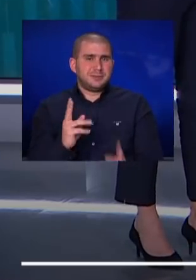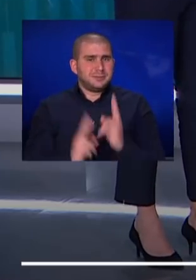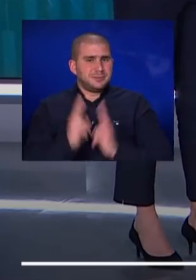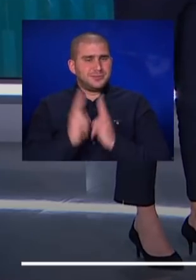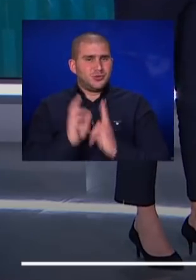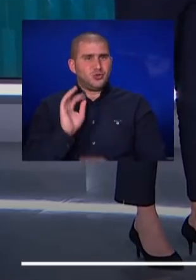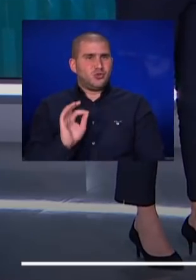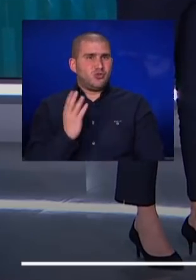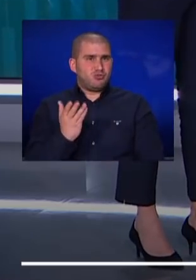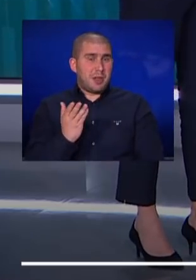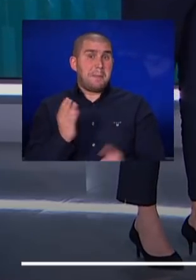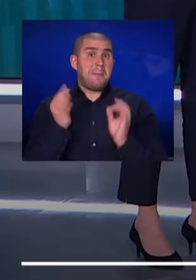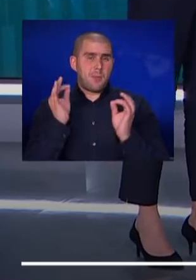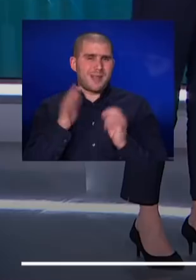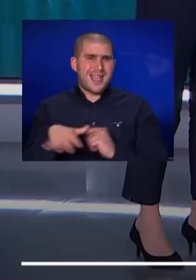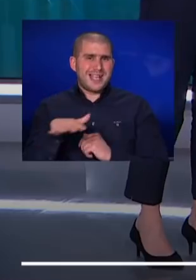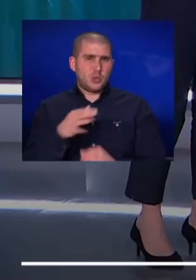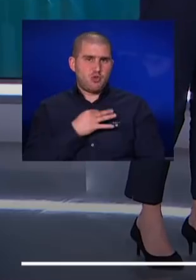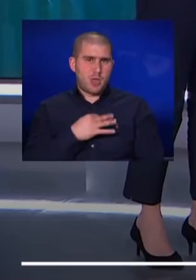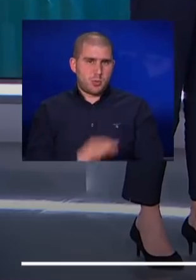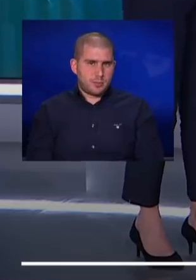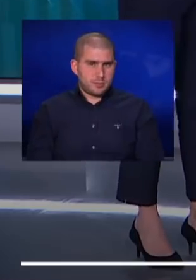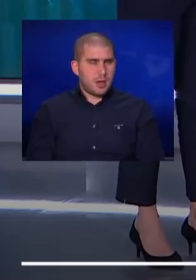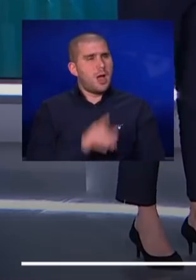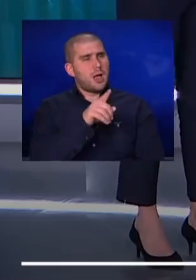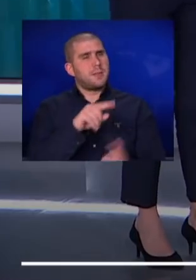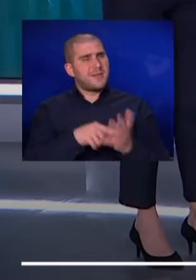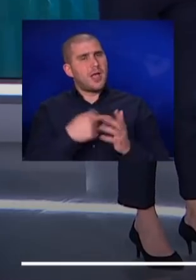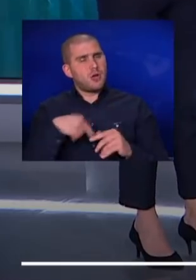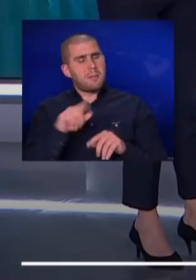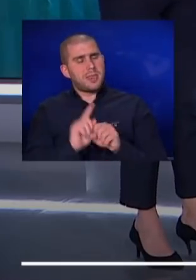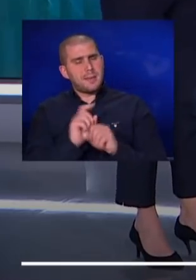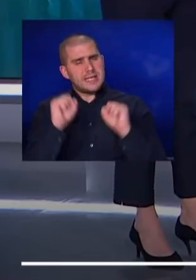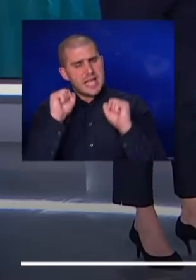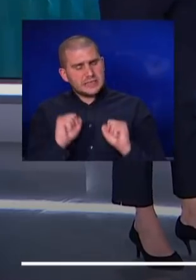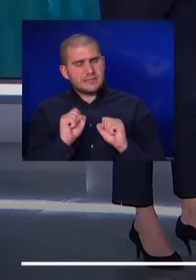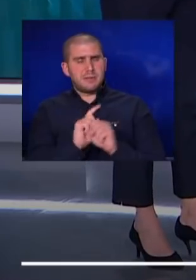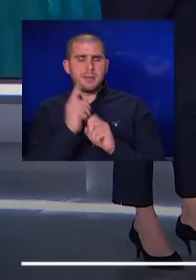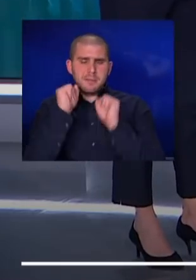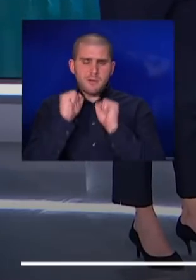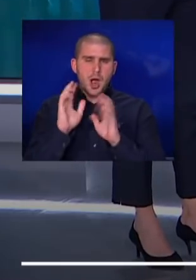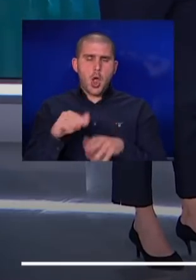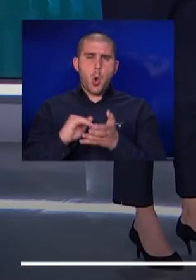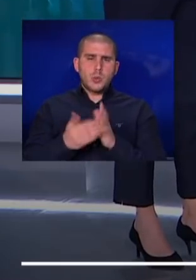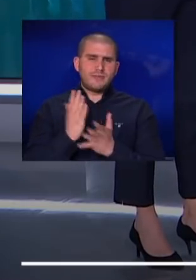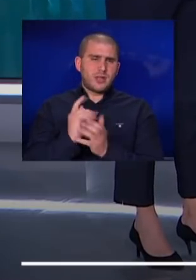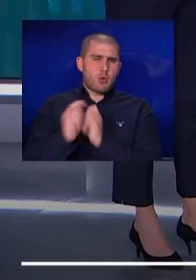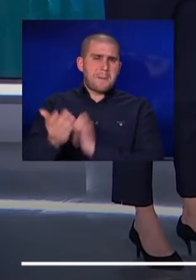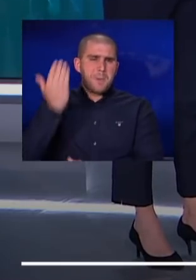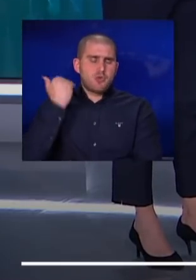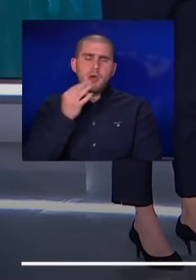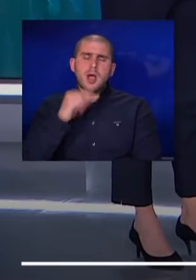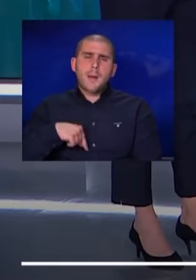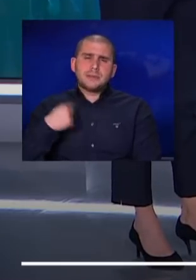במיוחד של האזור שלנו איתן אתה אומר כרגע אנחנו יציבים כרגע אנחנו מתבססים על חוזים שכבר שולמו כמה